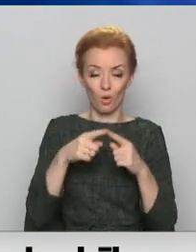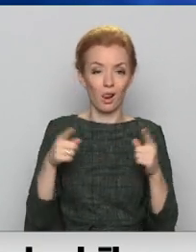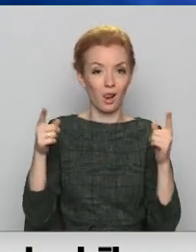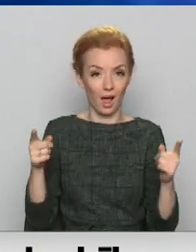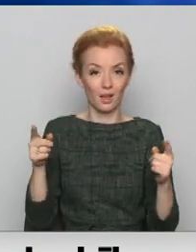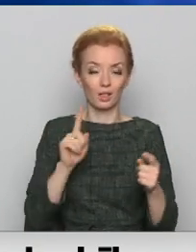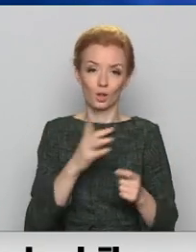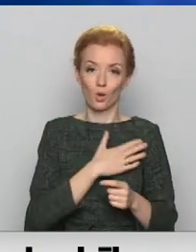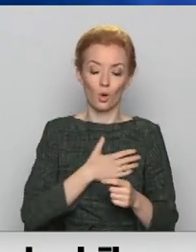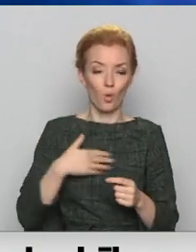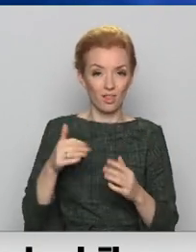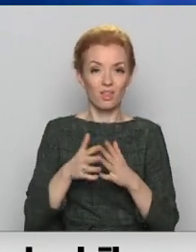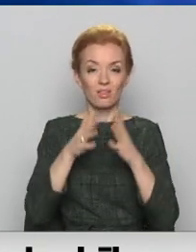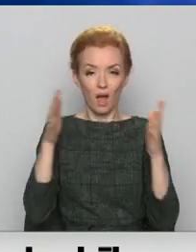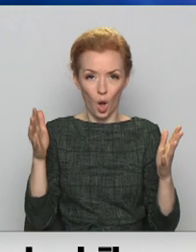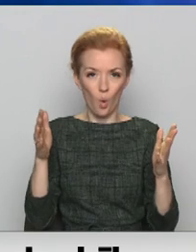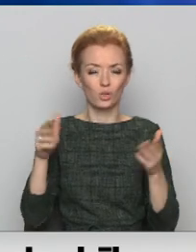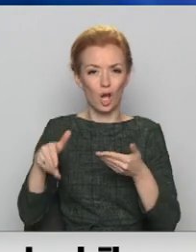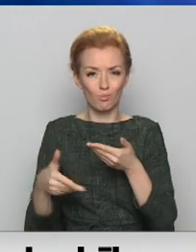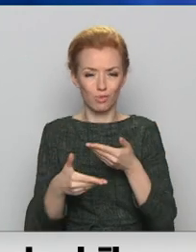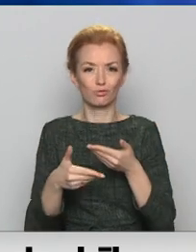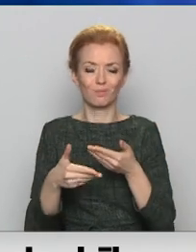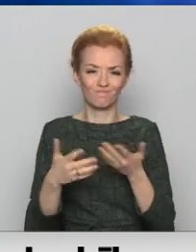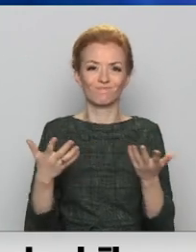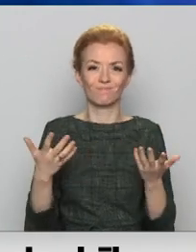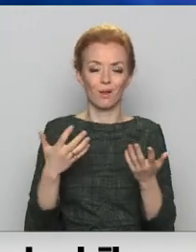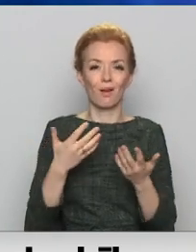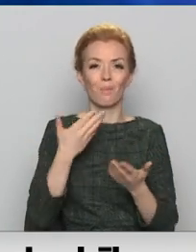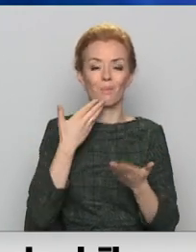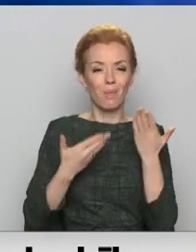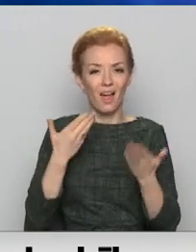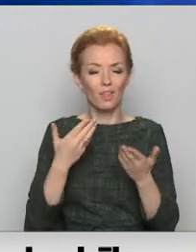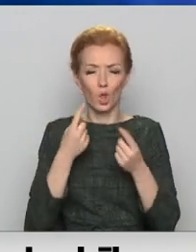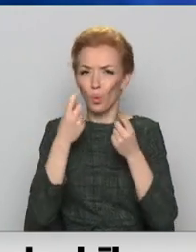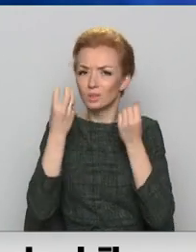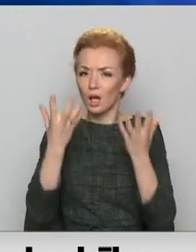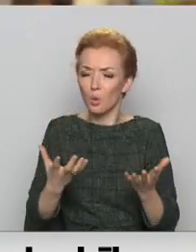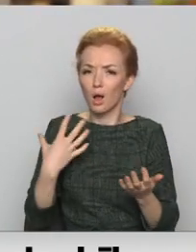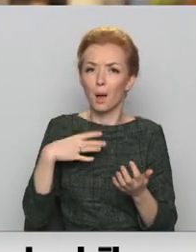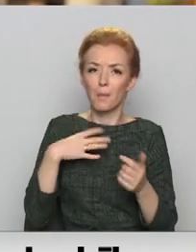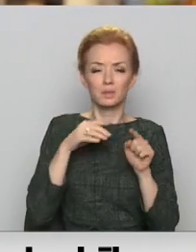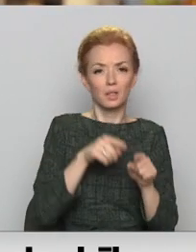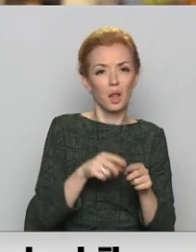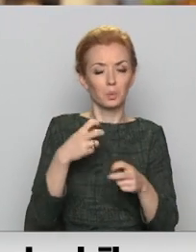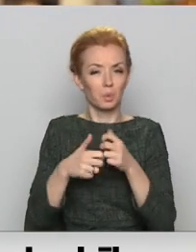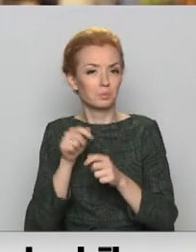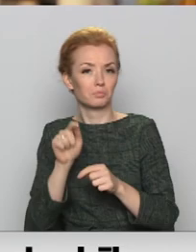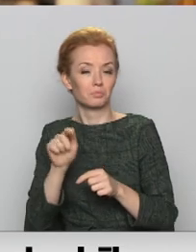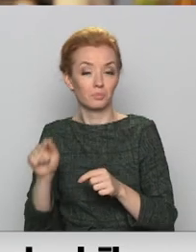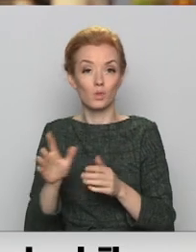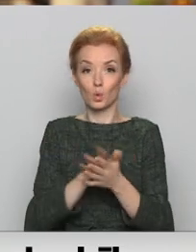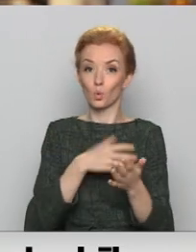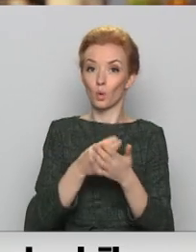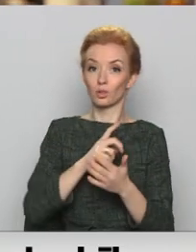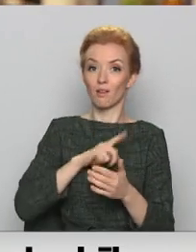daudz aplikšā bija šo epidemologu, kas tur mēģināja skaidrot, kāpēc tas ir tā vai šitādi. Tikmēr kops Latvijā